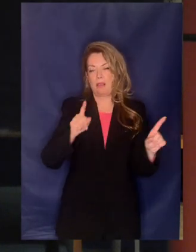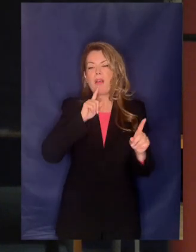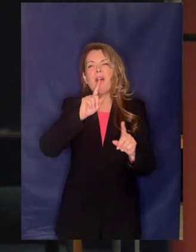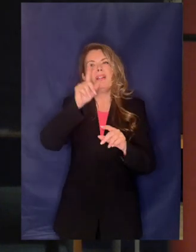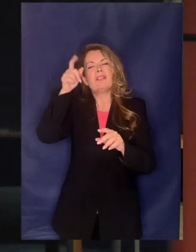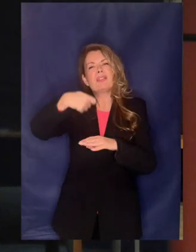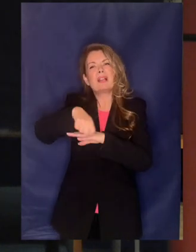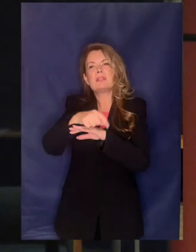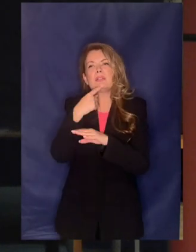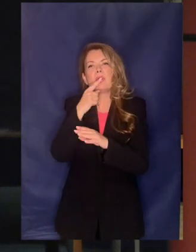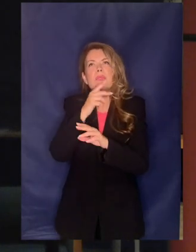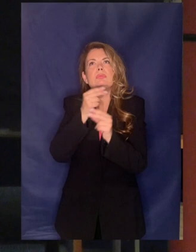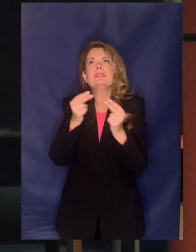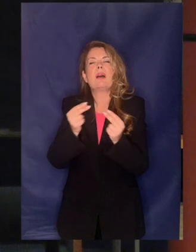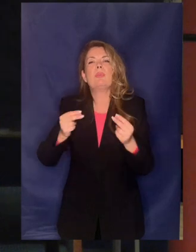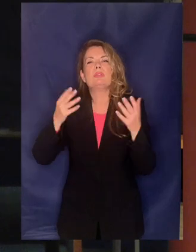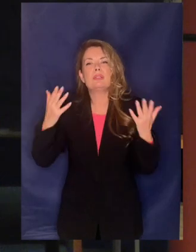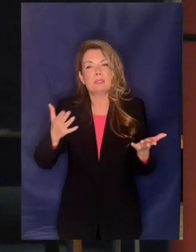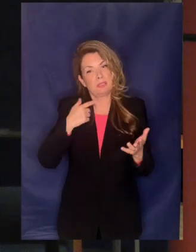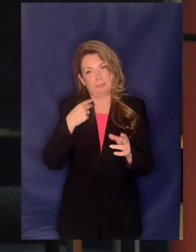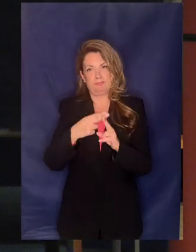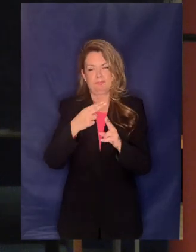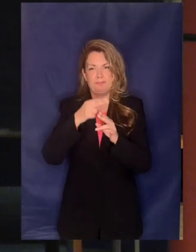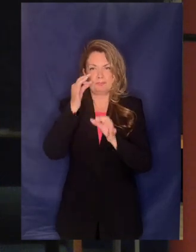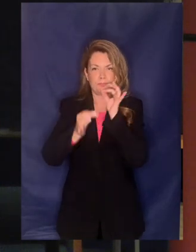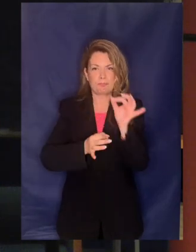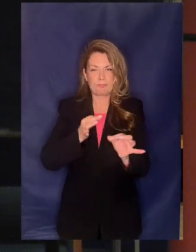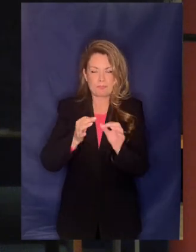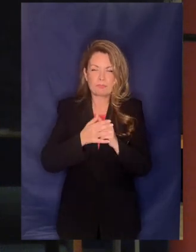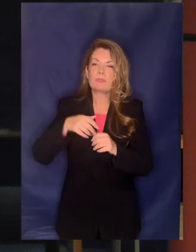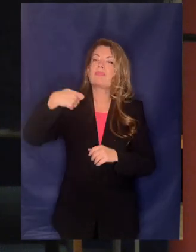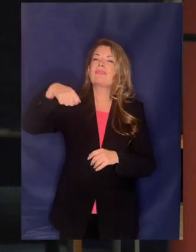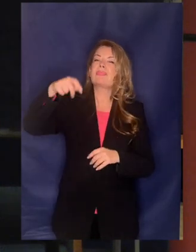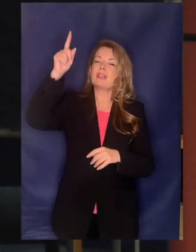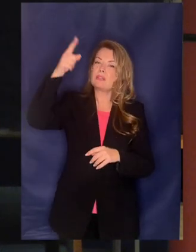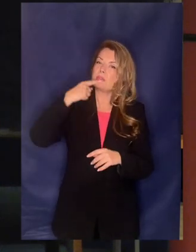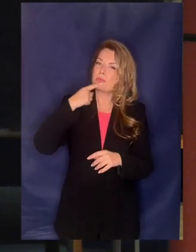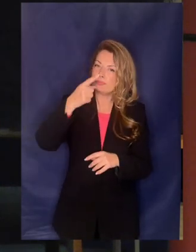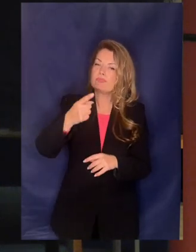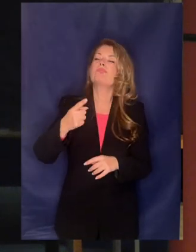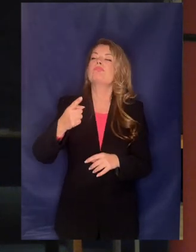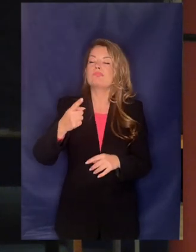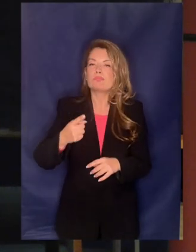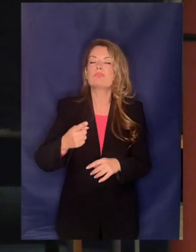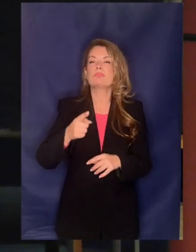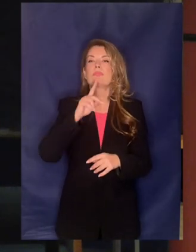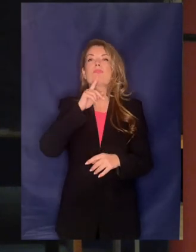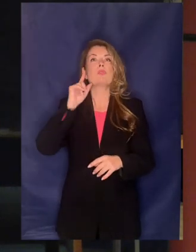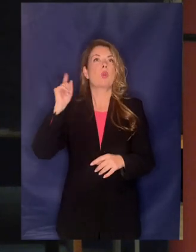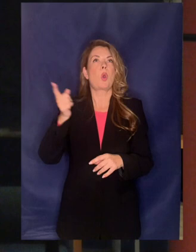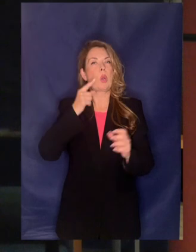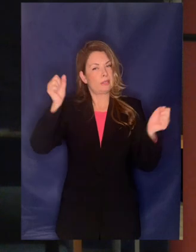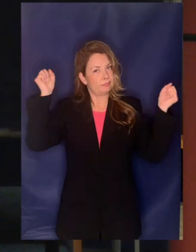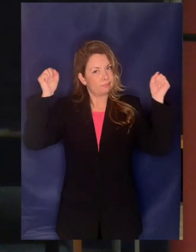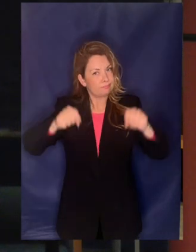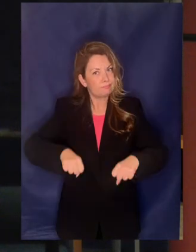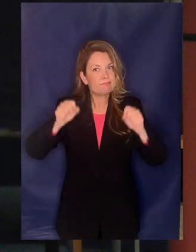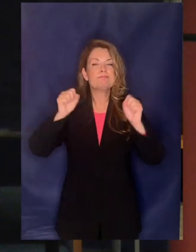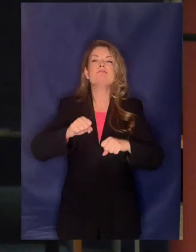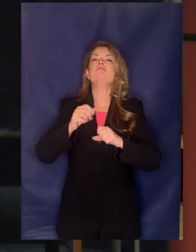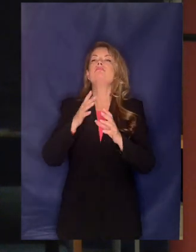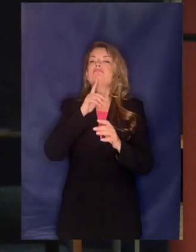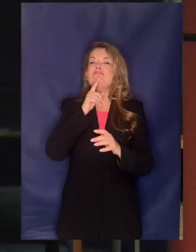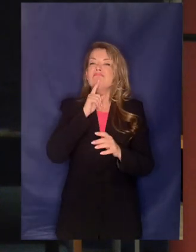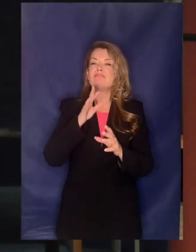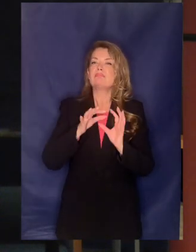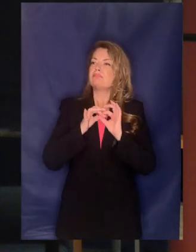δικαστήριο είναι πραγματικά πολύ πολύ κρίσιμα γεγονότα το δικαστήριο συμπεραίνει ότι είναι κοινώς γνωστό ότι η συνεχής και ικανοποιητική